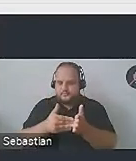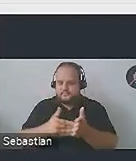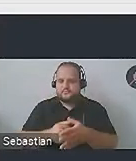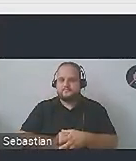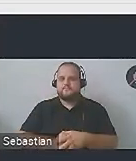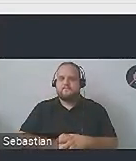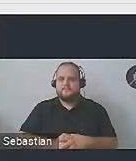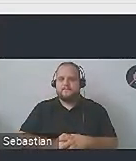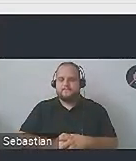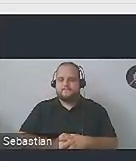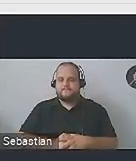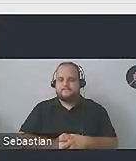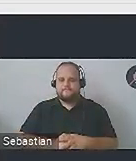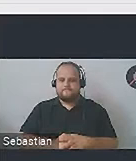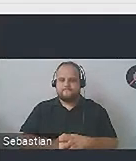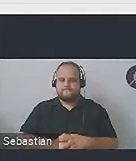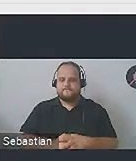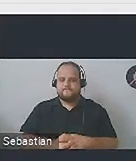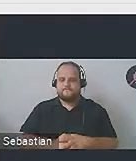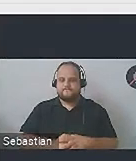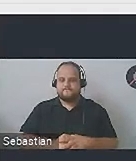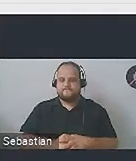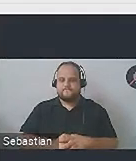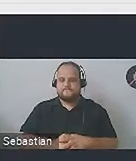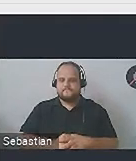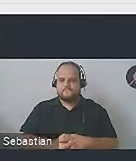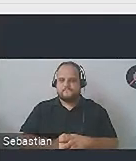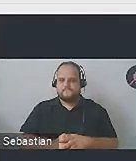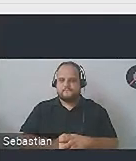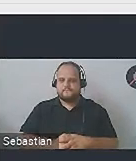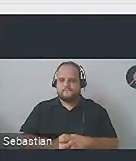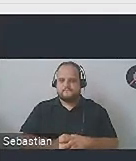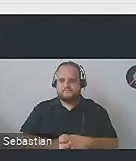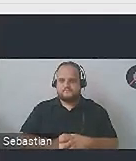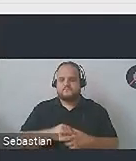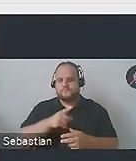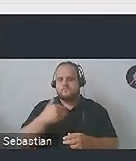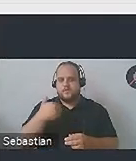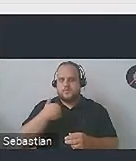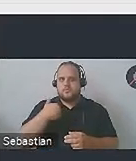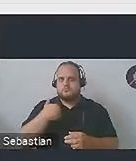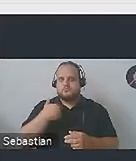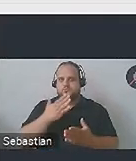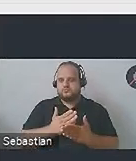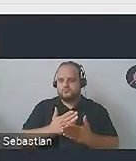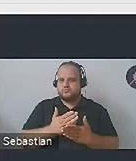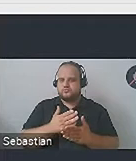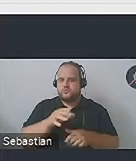podejście, które stosowaliśmy tak naprawdę aż do lat